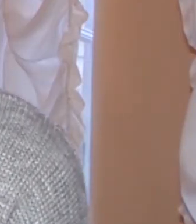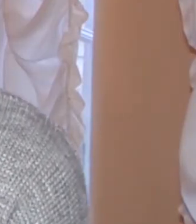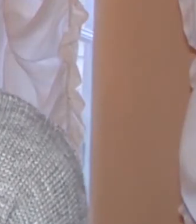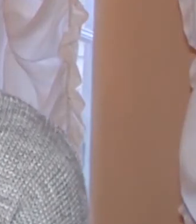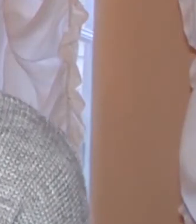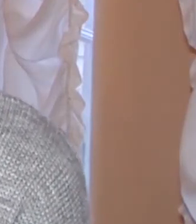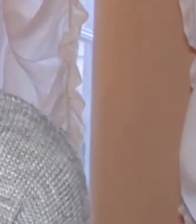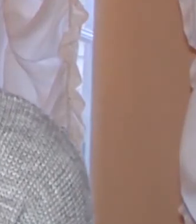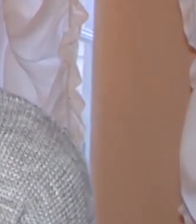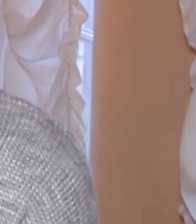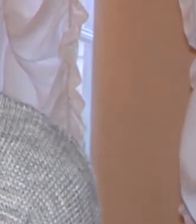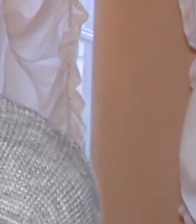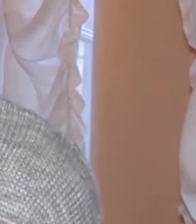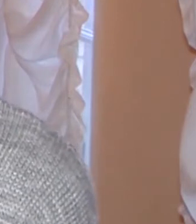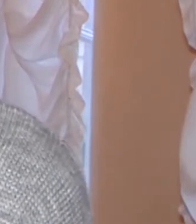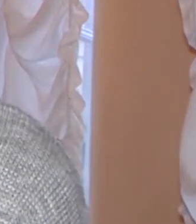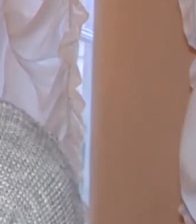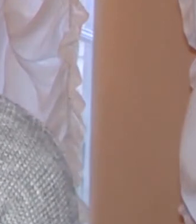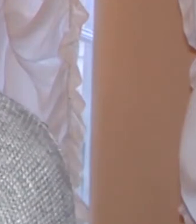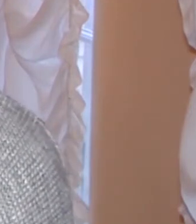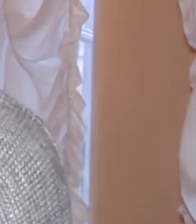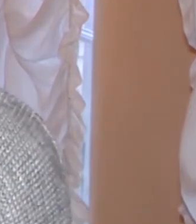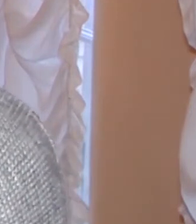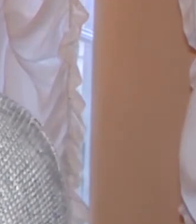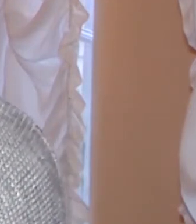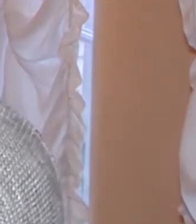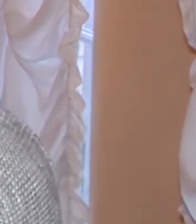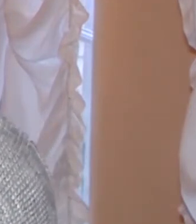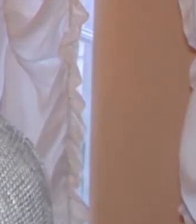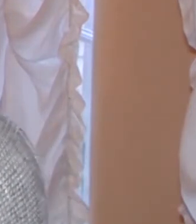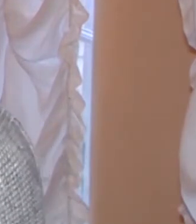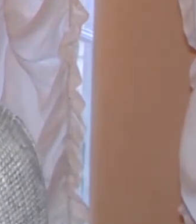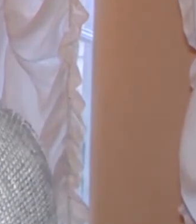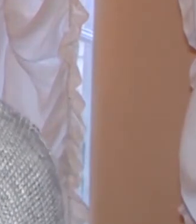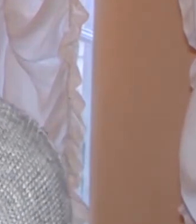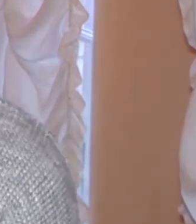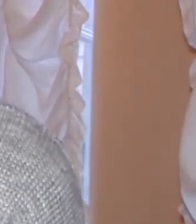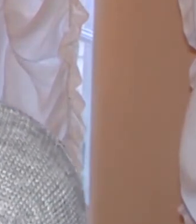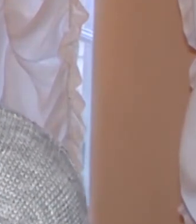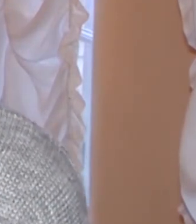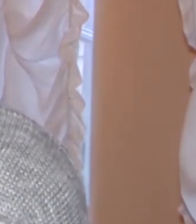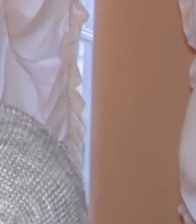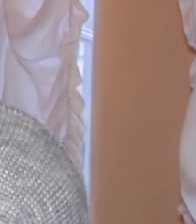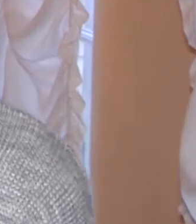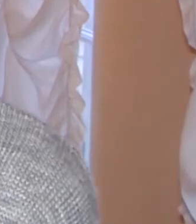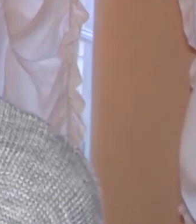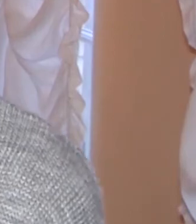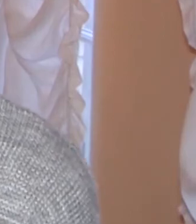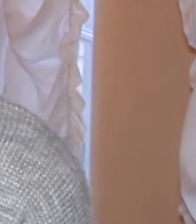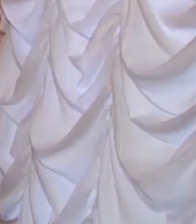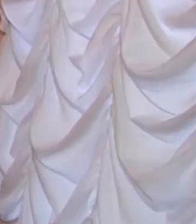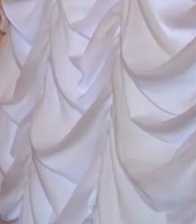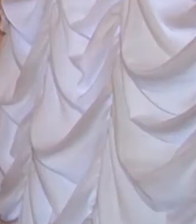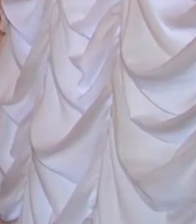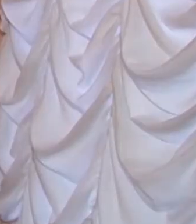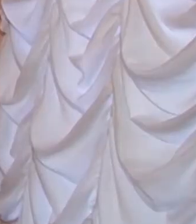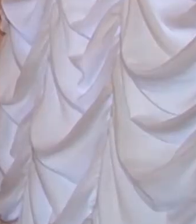людина, яка присутня в залі, вона зможе пожертвувати ту суму, яку вона має і може, в принципі.